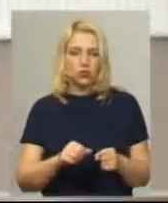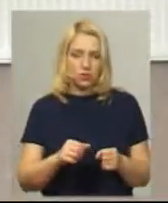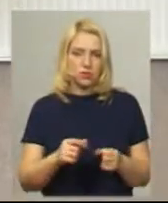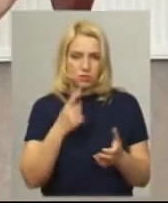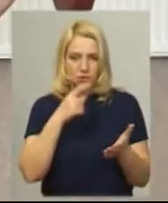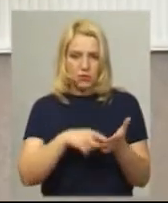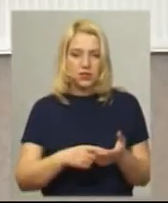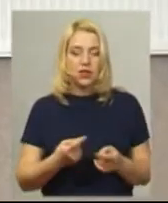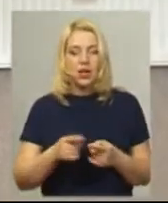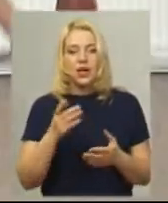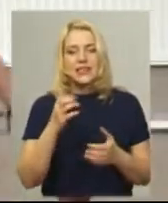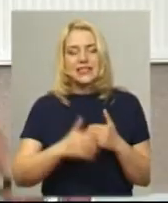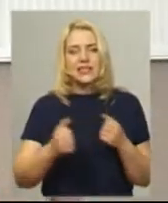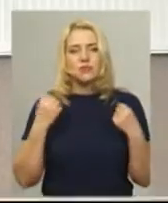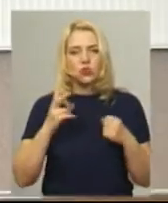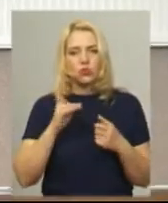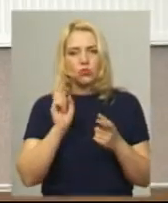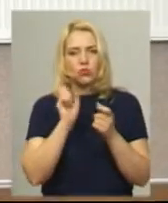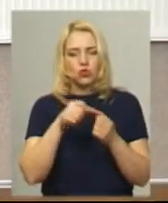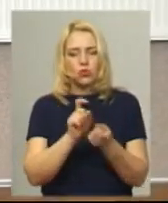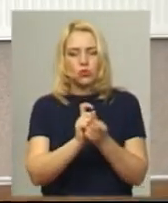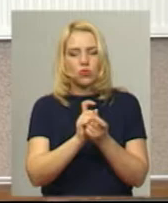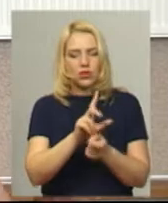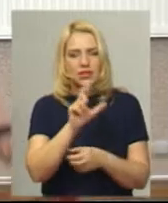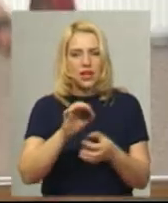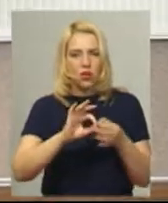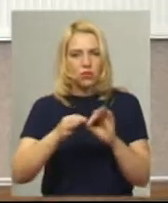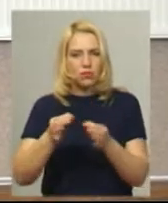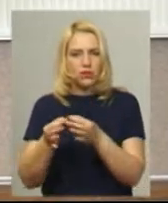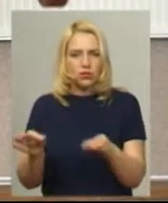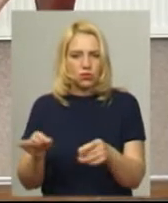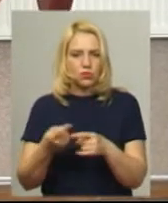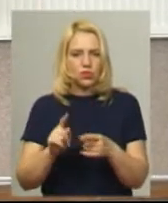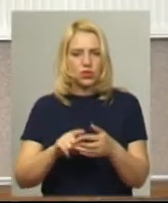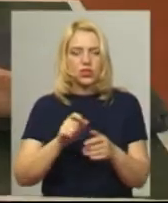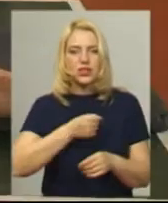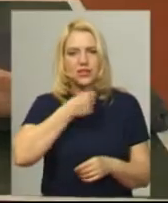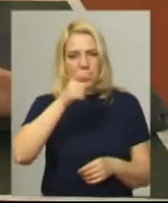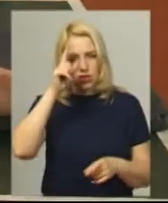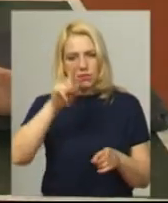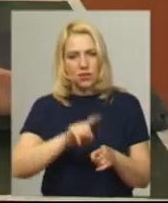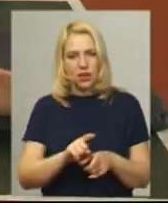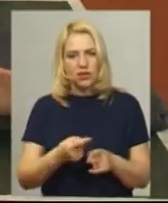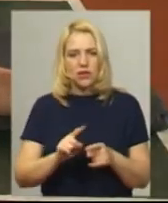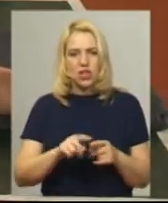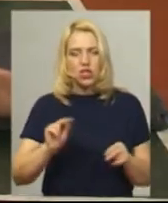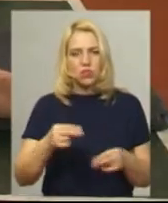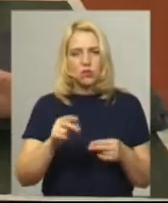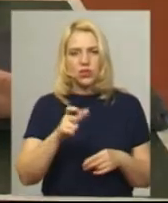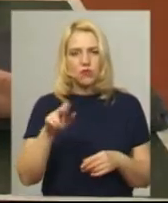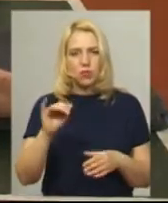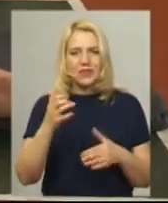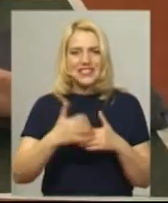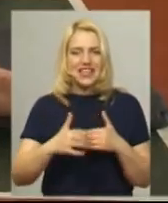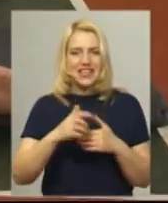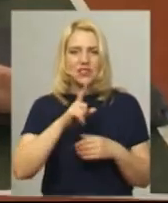Серед спортсменів, які можуть поборотися за олімпійську ліцензію в вазі 96 кілограмів, старший брат Богдана Гозе Володимир. Він – чемпіон Європи серед юніорів та